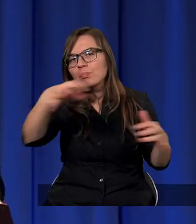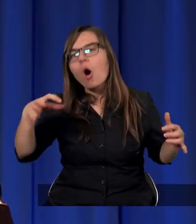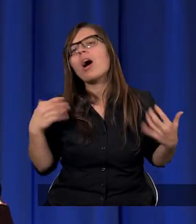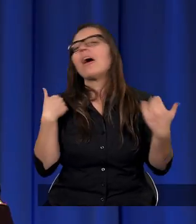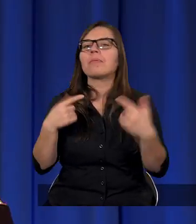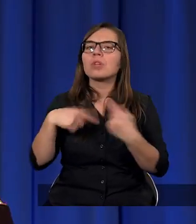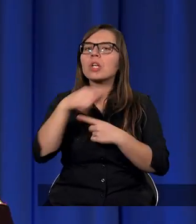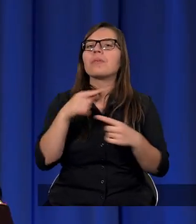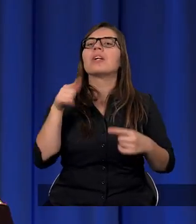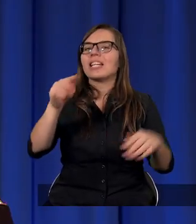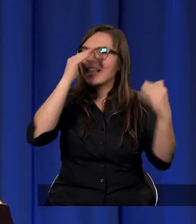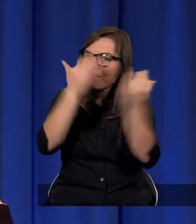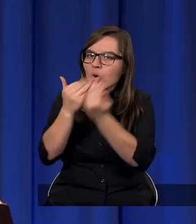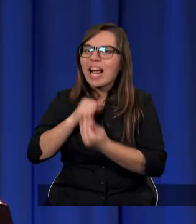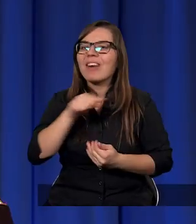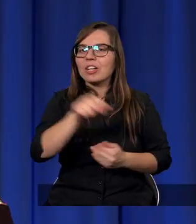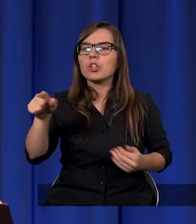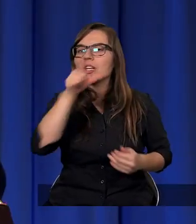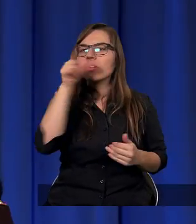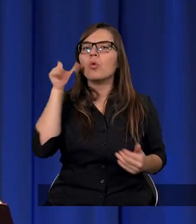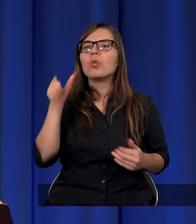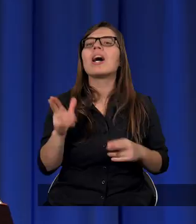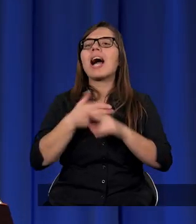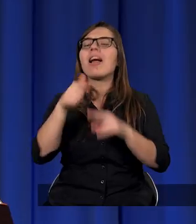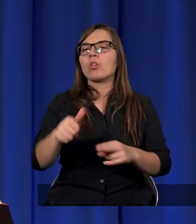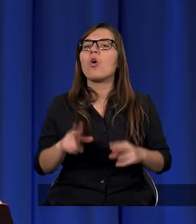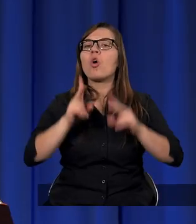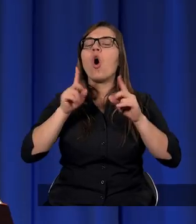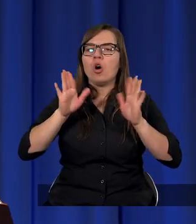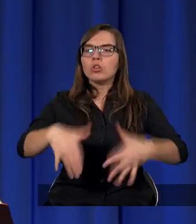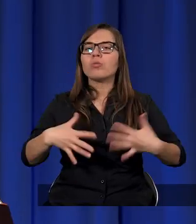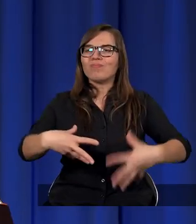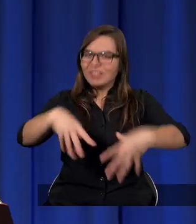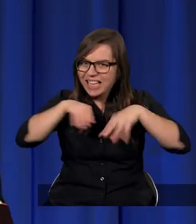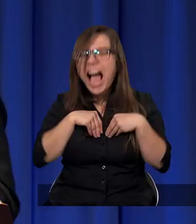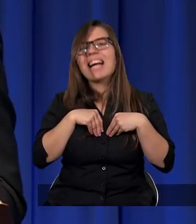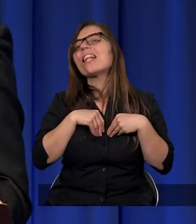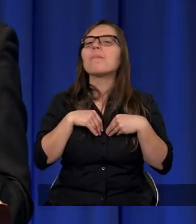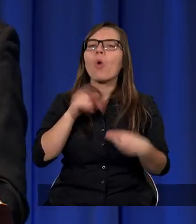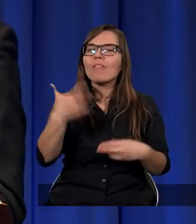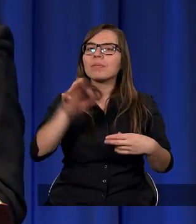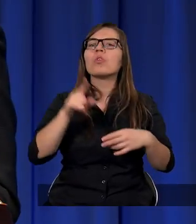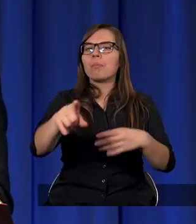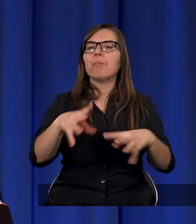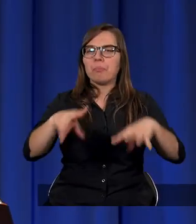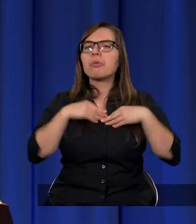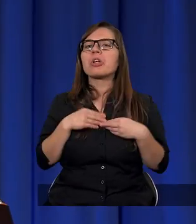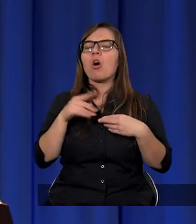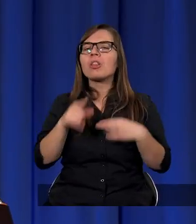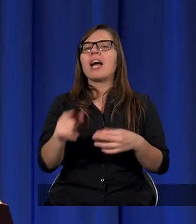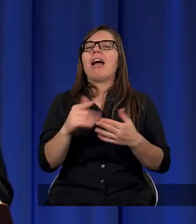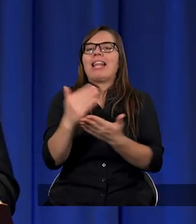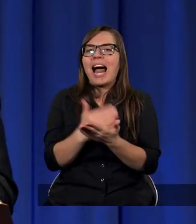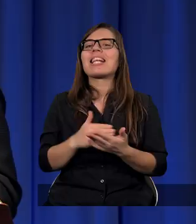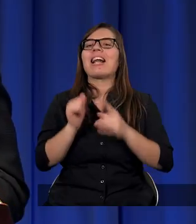ludzie się z tym zapoznawali i kiedy to zyskało ogólną akceptację, dopiero wtedy przyjęto to jako zasady,